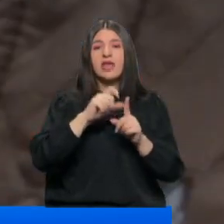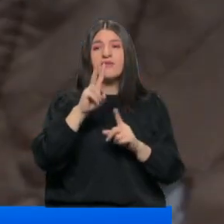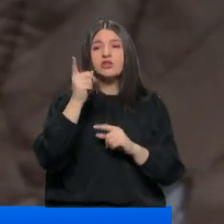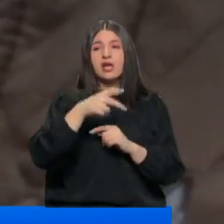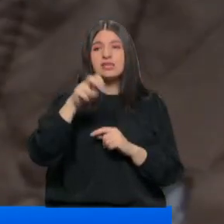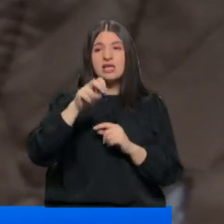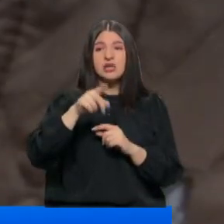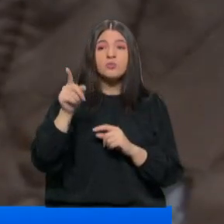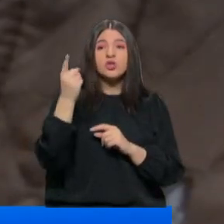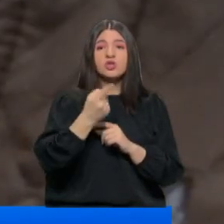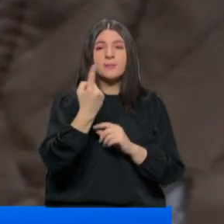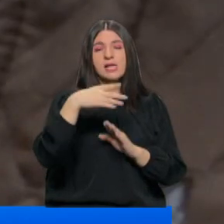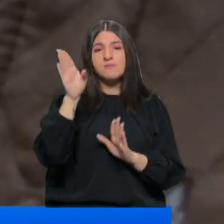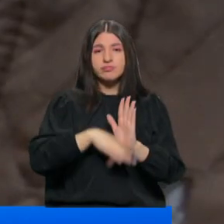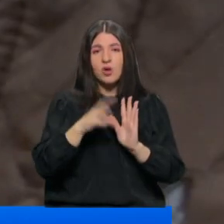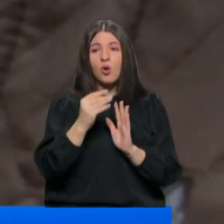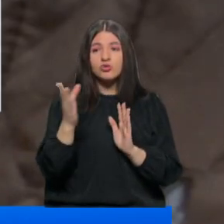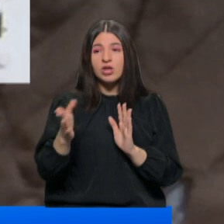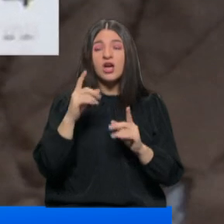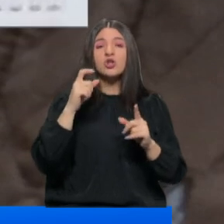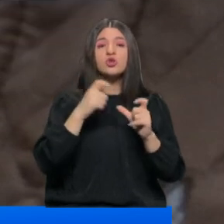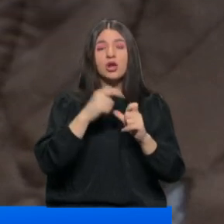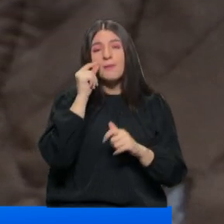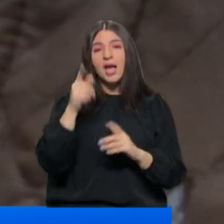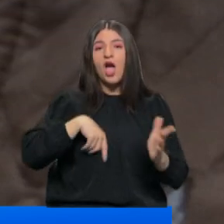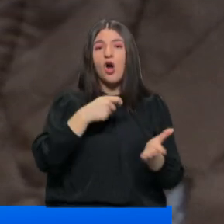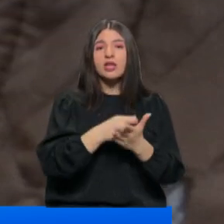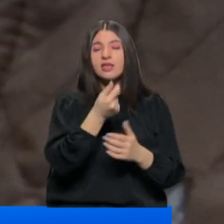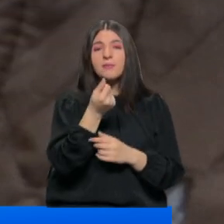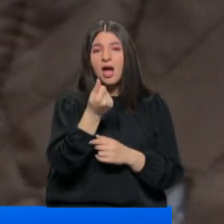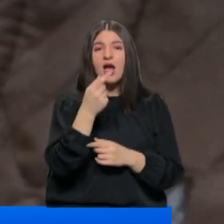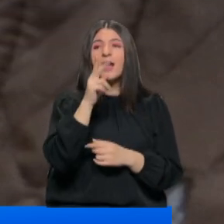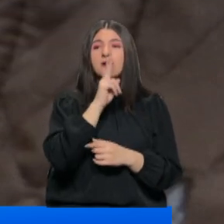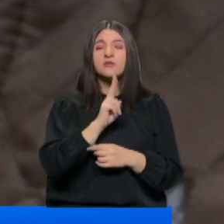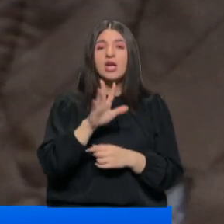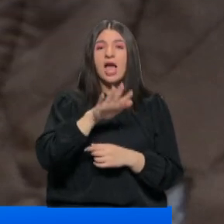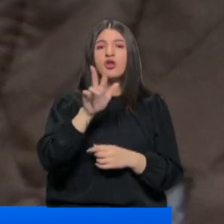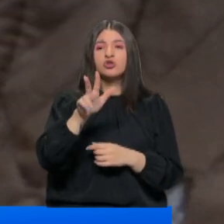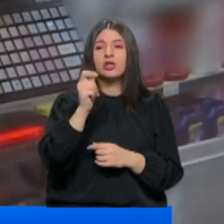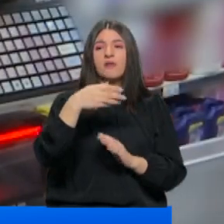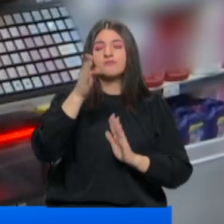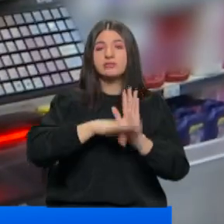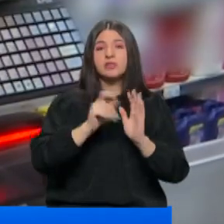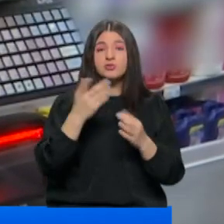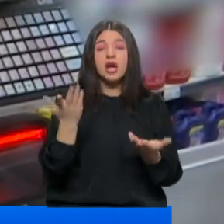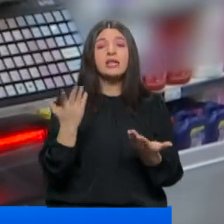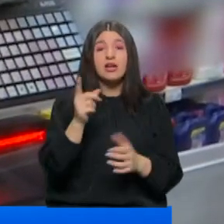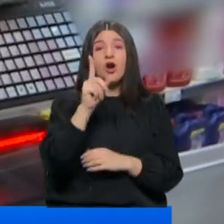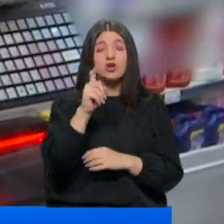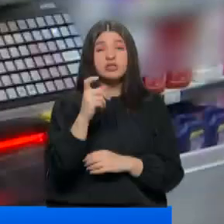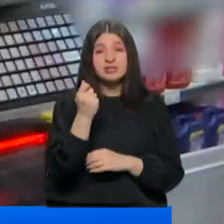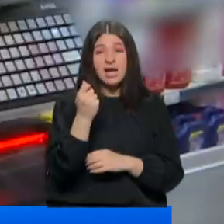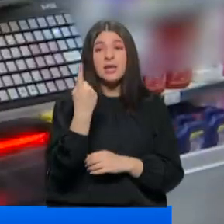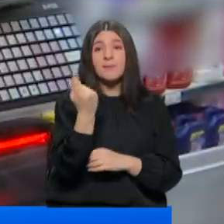%8. Bu %1'e indiğinde Gürkan Bey'in ödediği miktar 253 liraya inecek. Yani 19